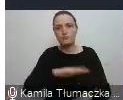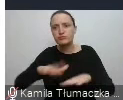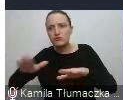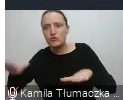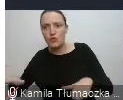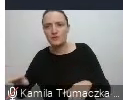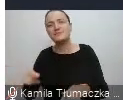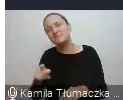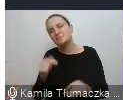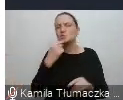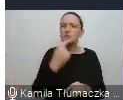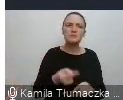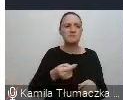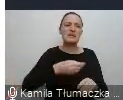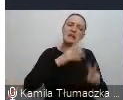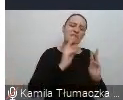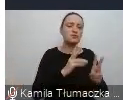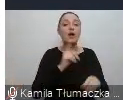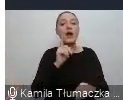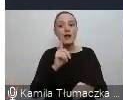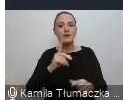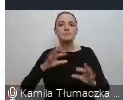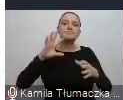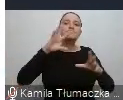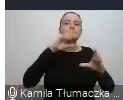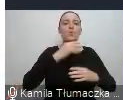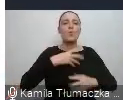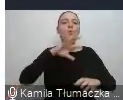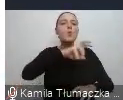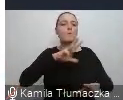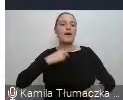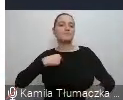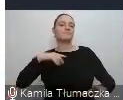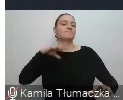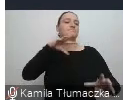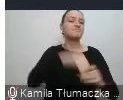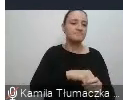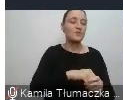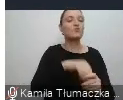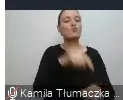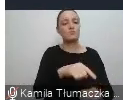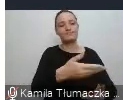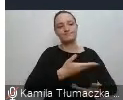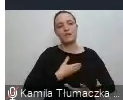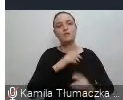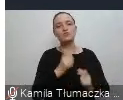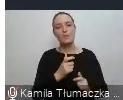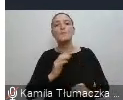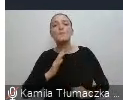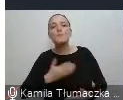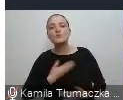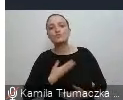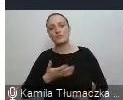chociaż mówimy, że to nie jest najważniejsze w życiu, ale przynależność do grupy daje poczucie bezpieczeństwa i daje